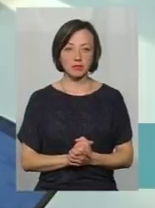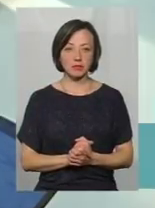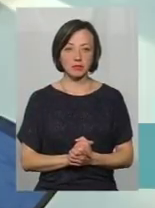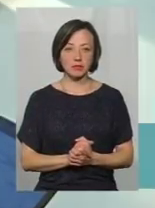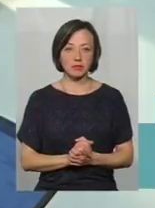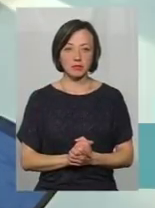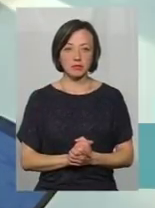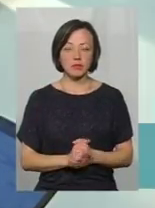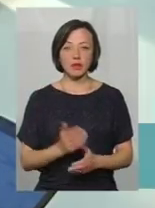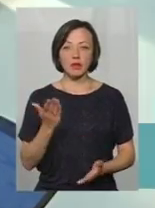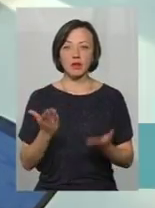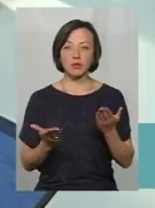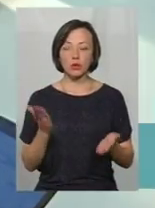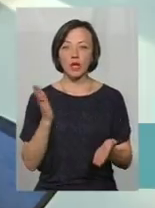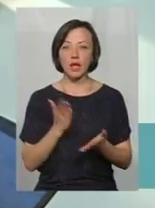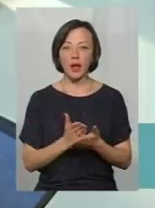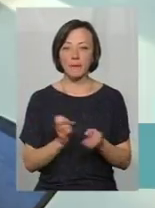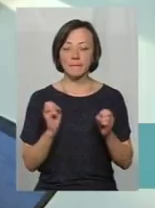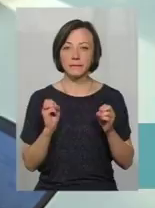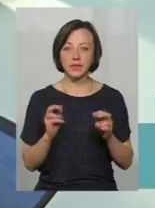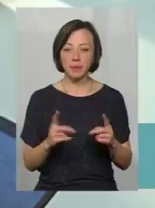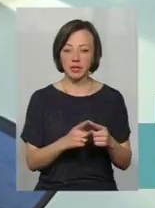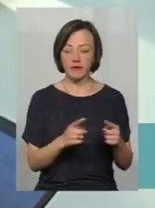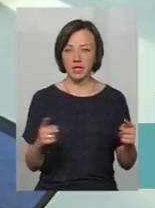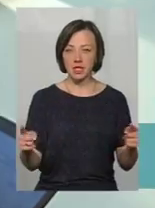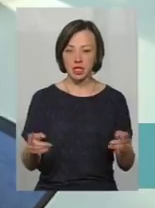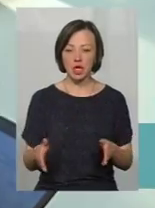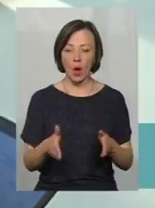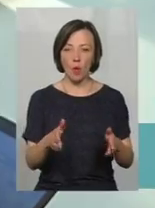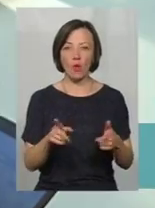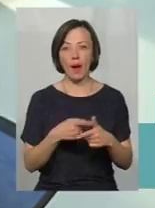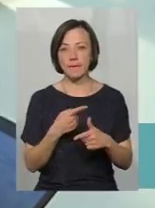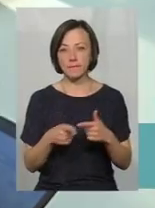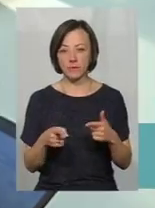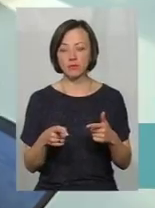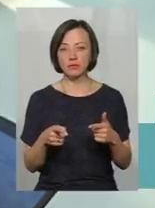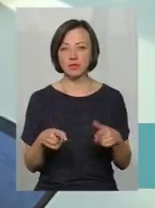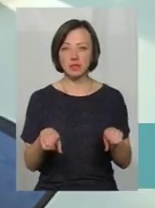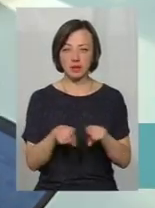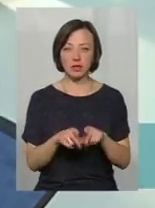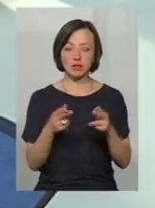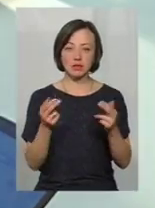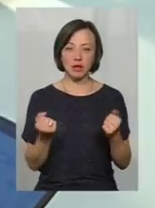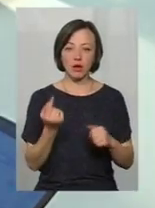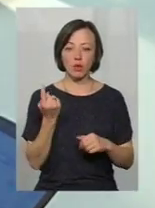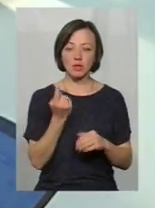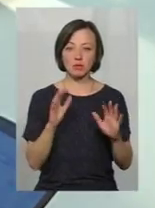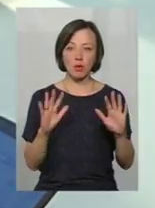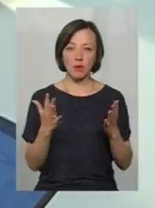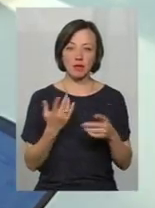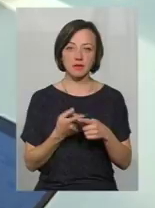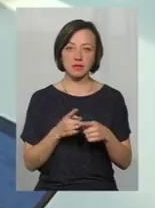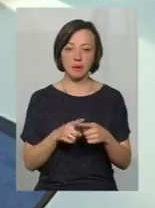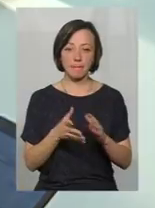Якщо є якісь потенційно небезпечні відрізки шляху або ділянки шляху, то так, звичайно, один з моментів – це